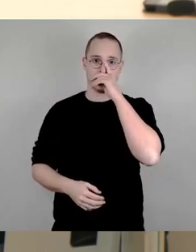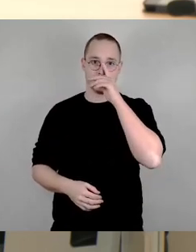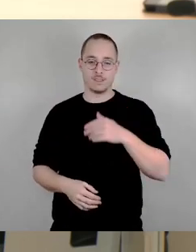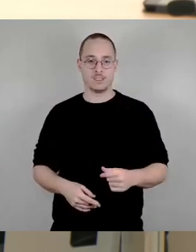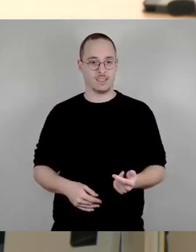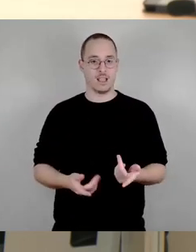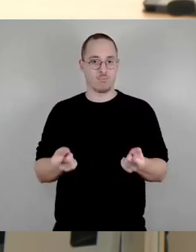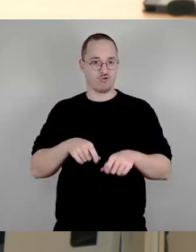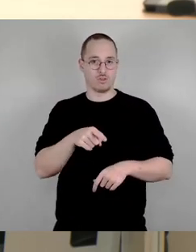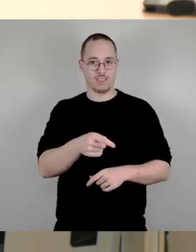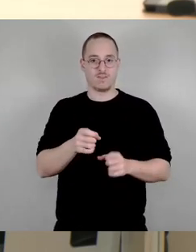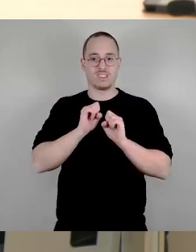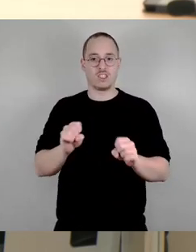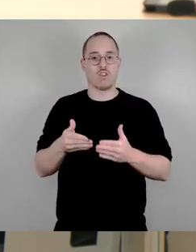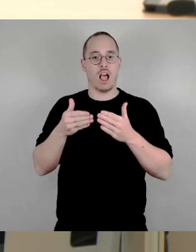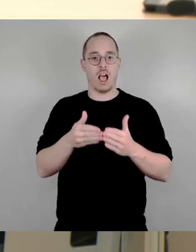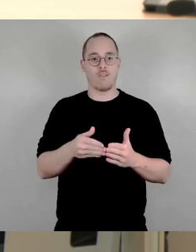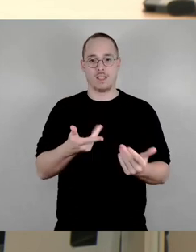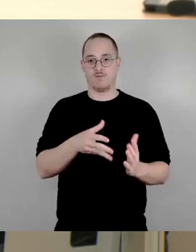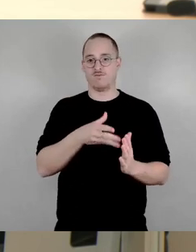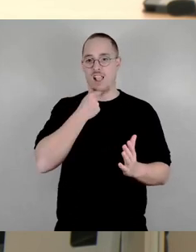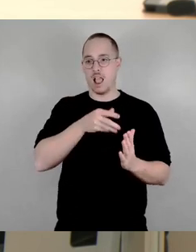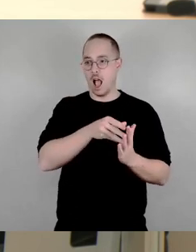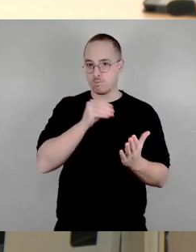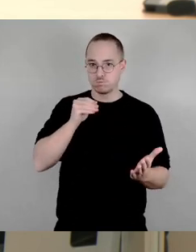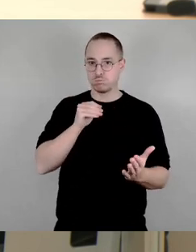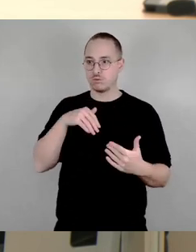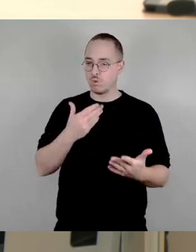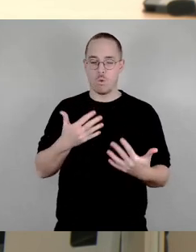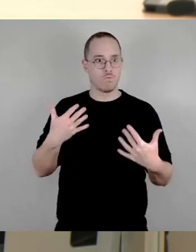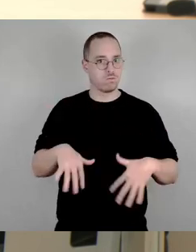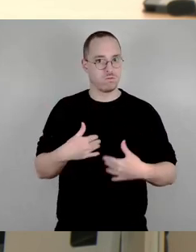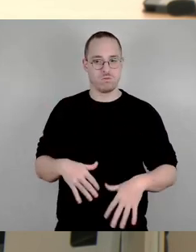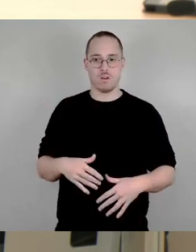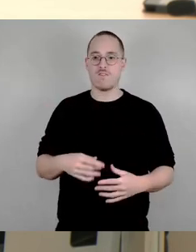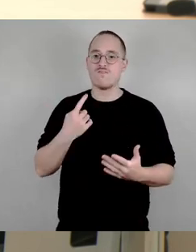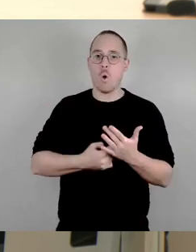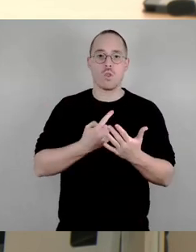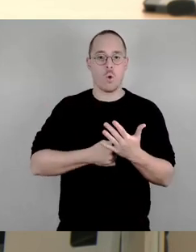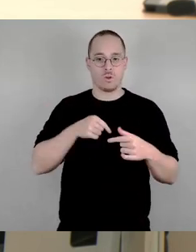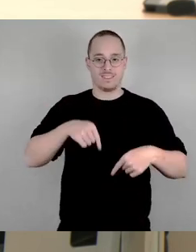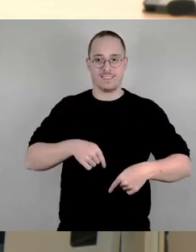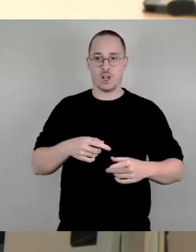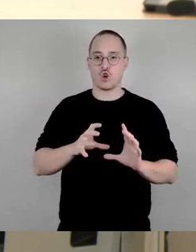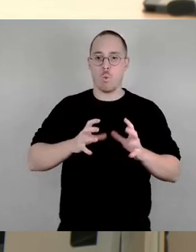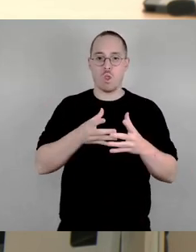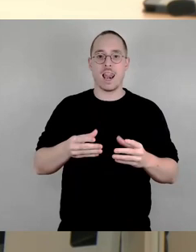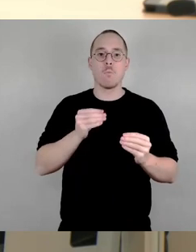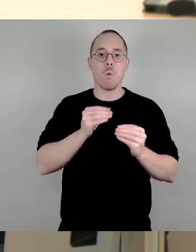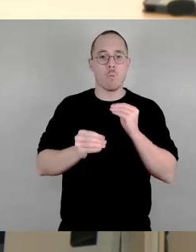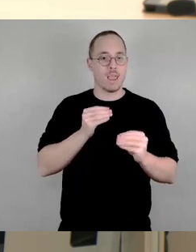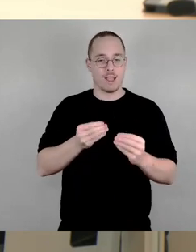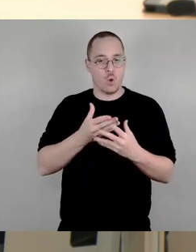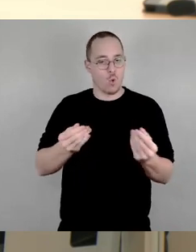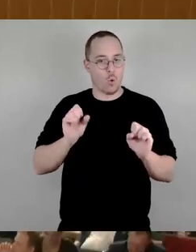Hafen ist eine populistische Forderung, die keines unserer kommunalen Probleme löst, sondern asylfeindlichen Positionen nach dem Mund